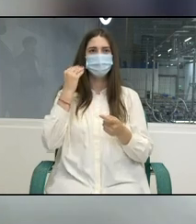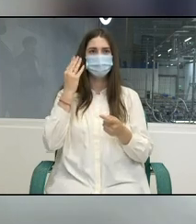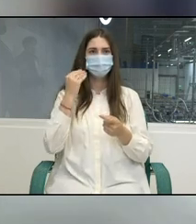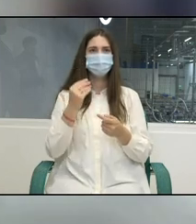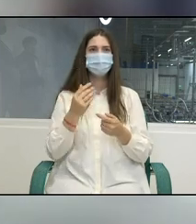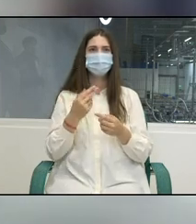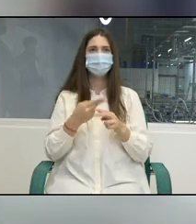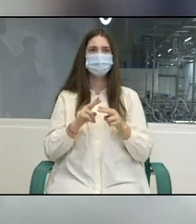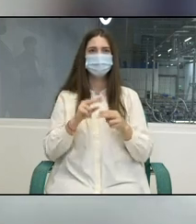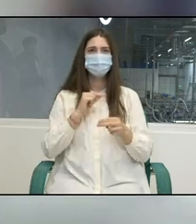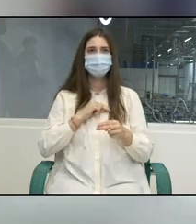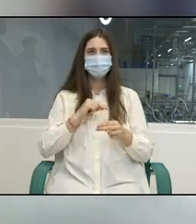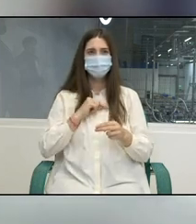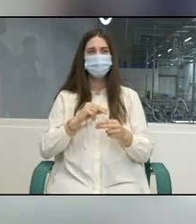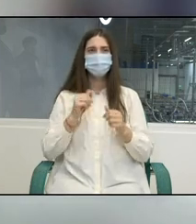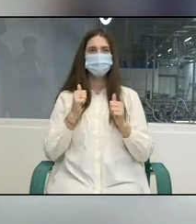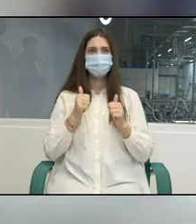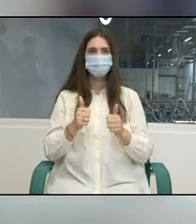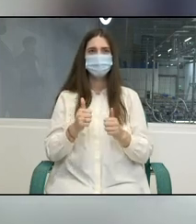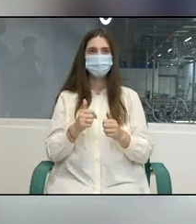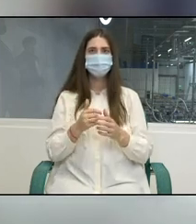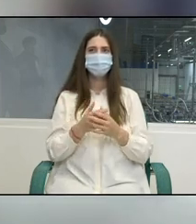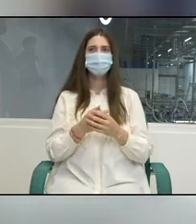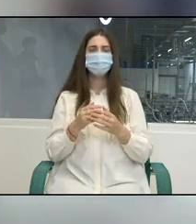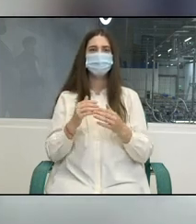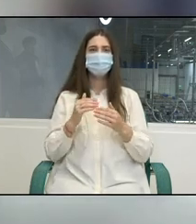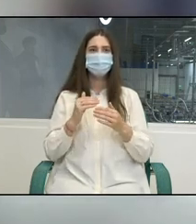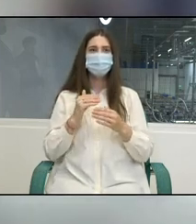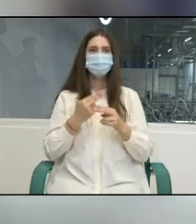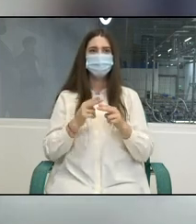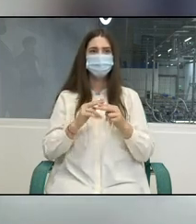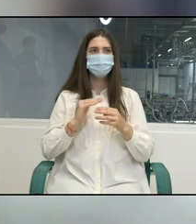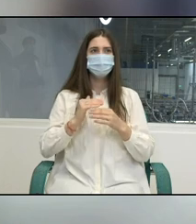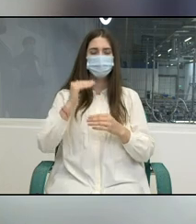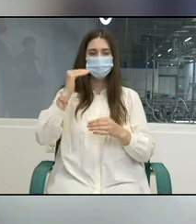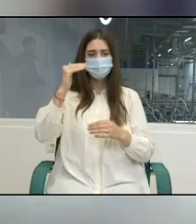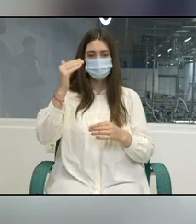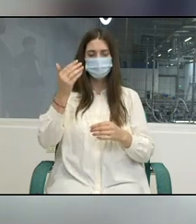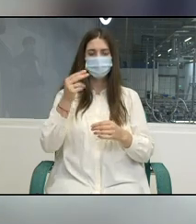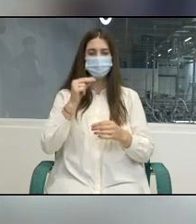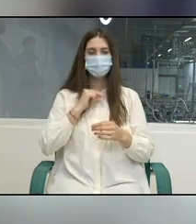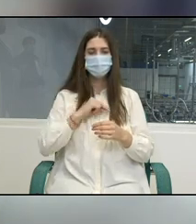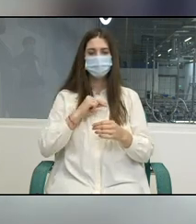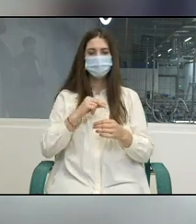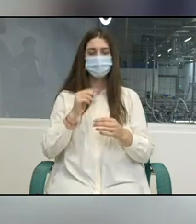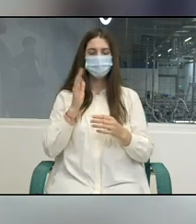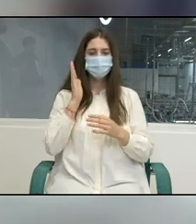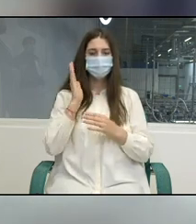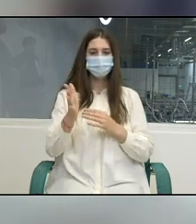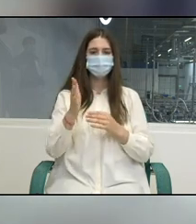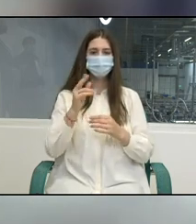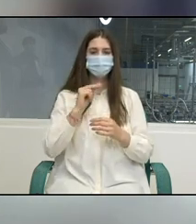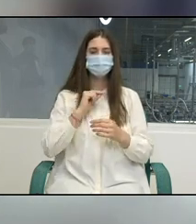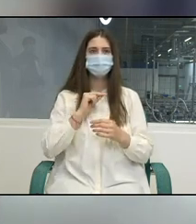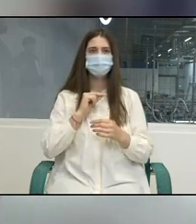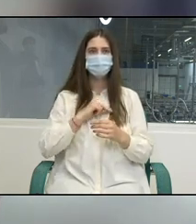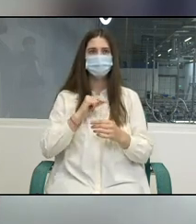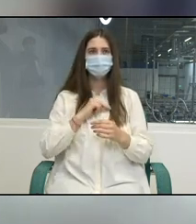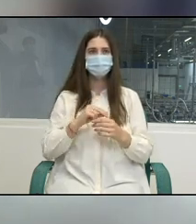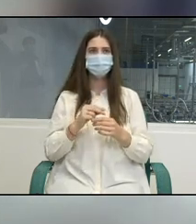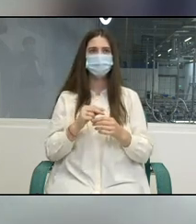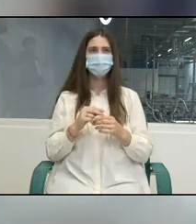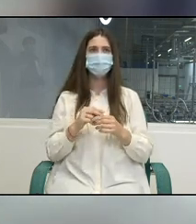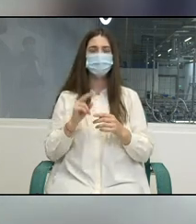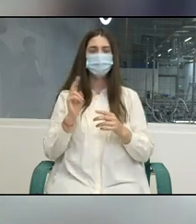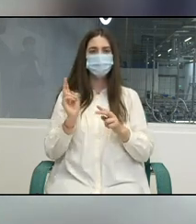nivel înalt de informalitate, inactivitatea înaltă în rândul populației de vârstă aptă de muncă, productivitatea